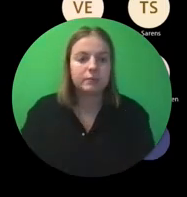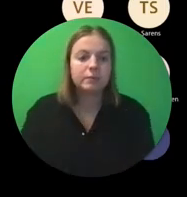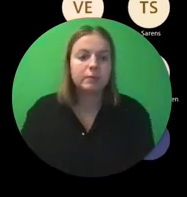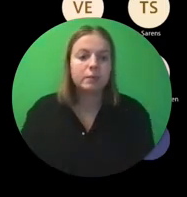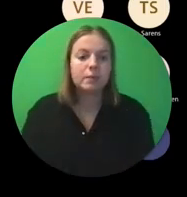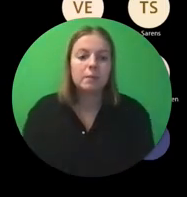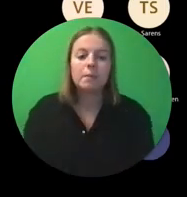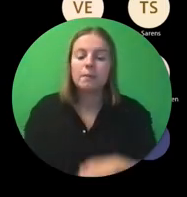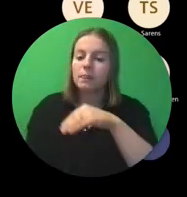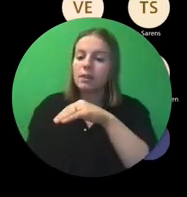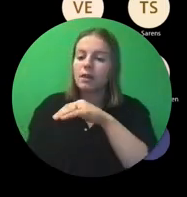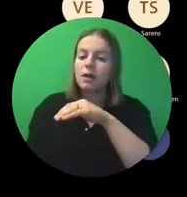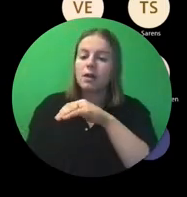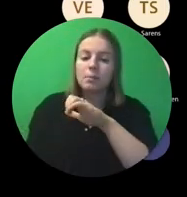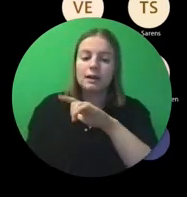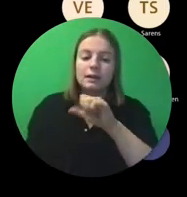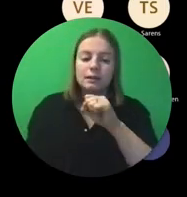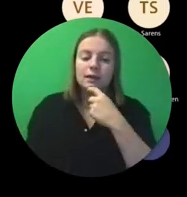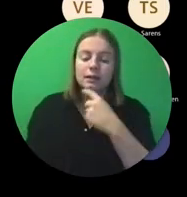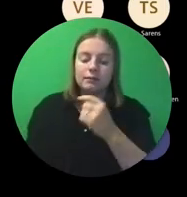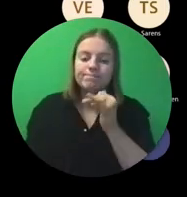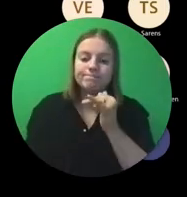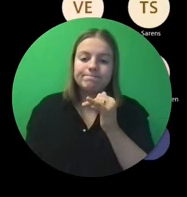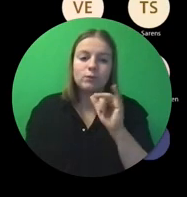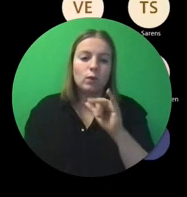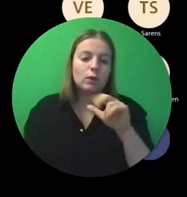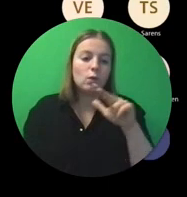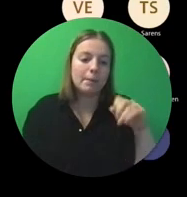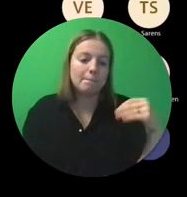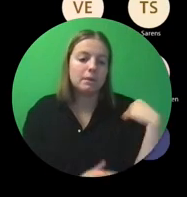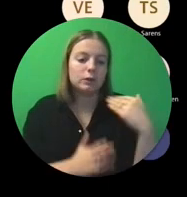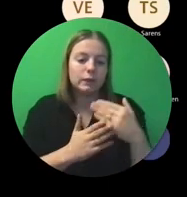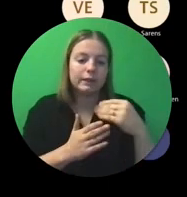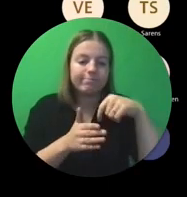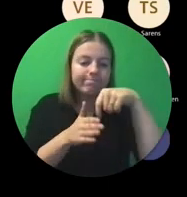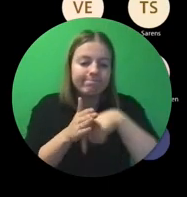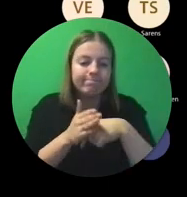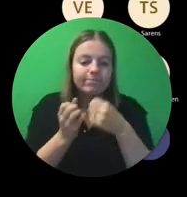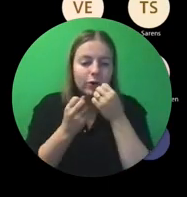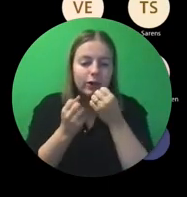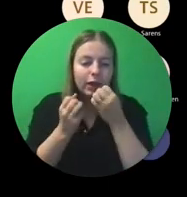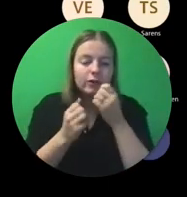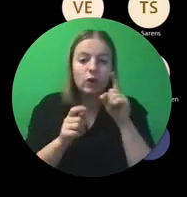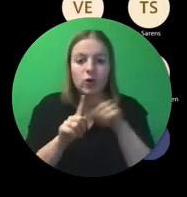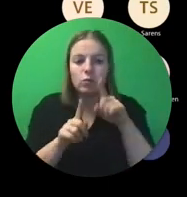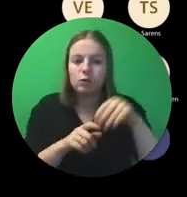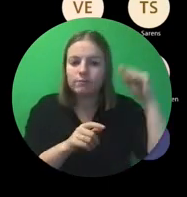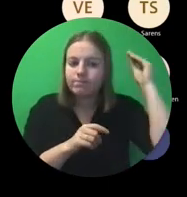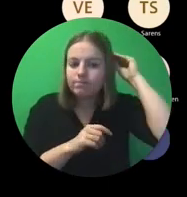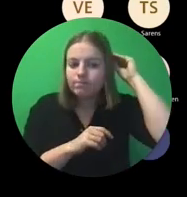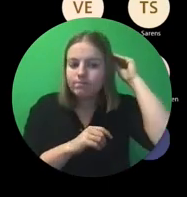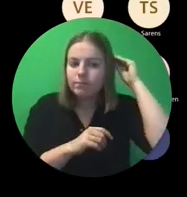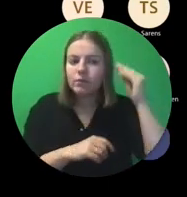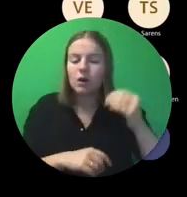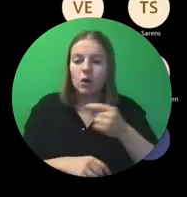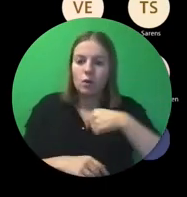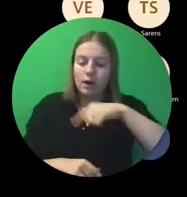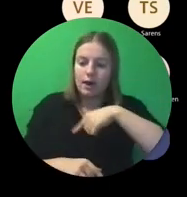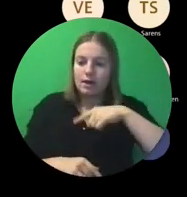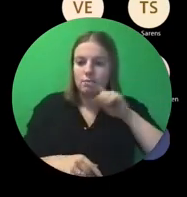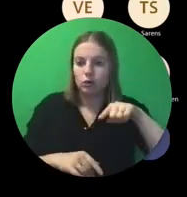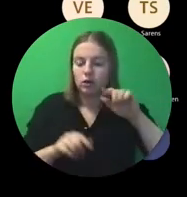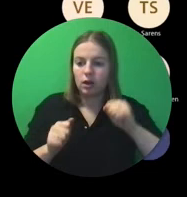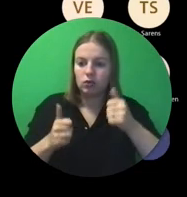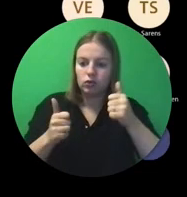Ja. Ik denk dat je inderdaad, naast hetgeen dat Wim hier heel gedetailleerd opzond, moet je in het achterhoofd houden. Dat we eigenlijk heel goed gaan moeten kunnen kijken.